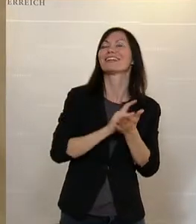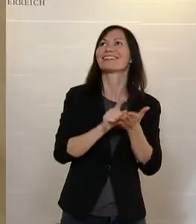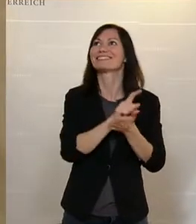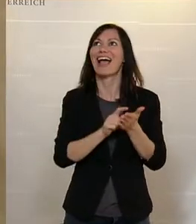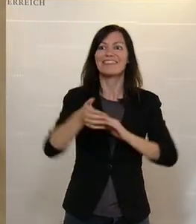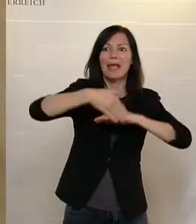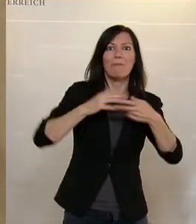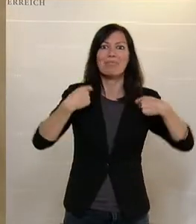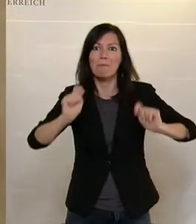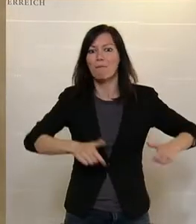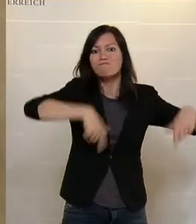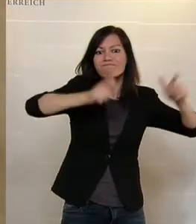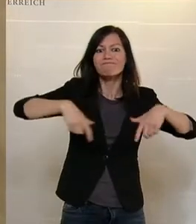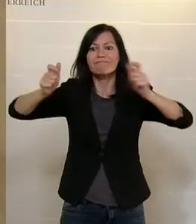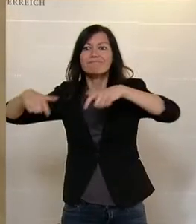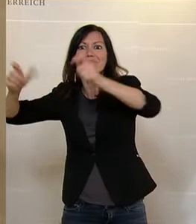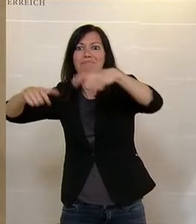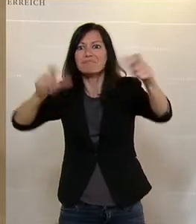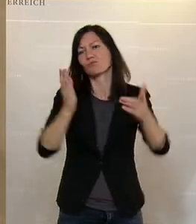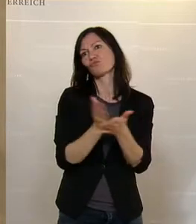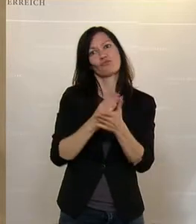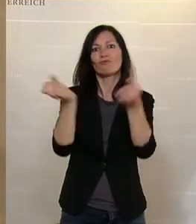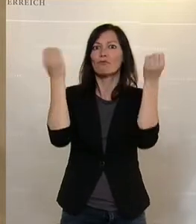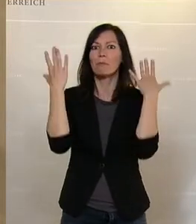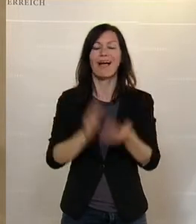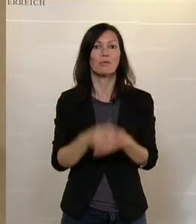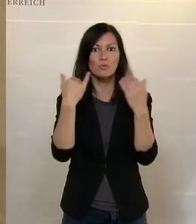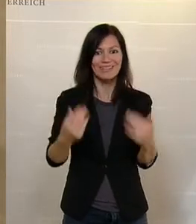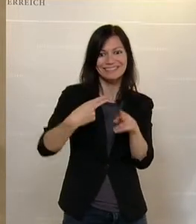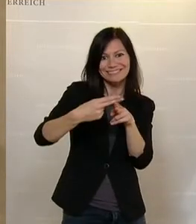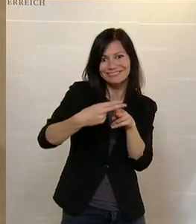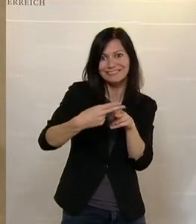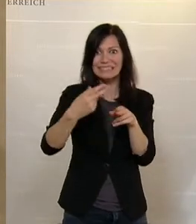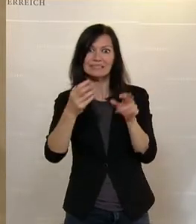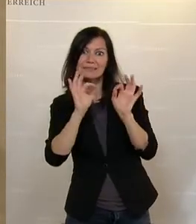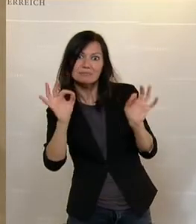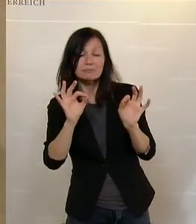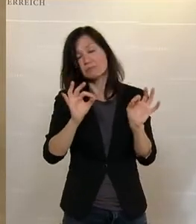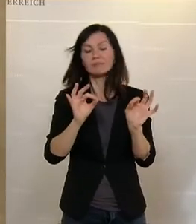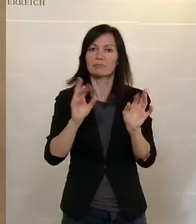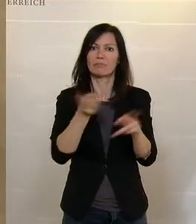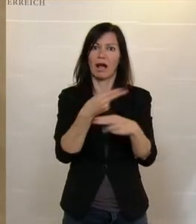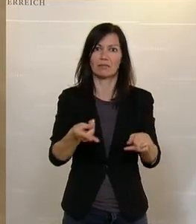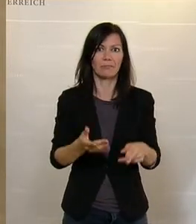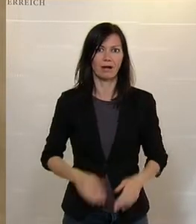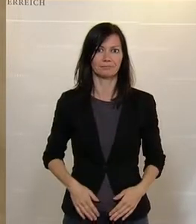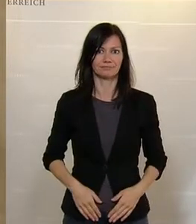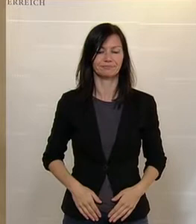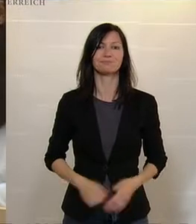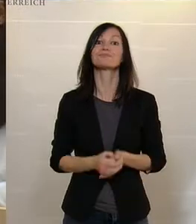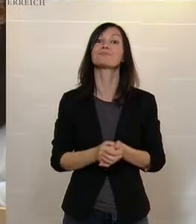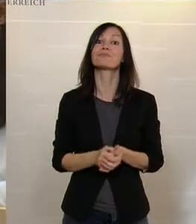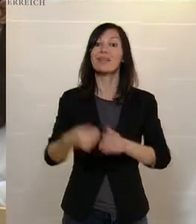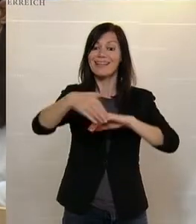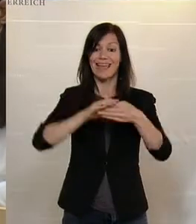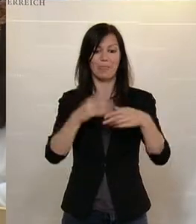sind vorbei. Erhalten können sie sie leider nicht mehr. Der Gemeindebau und das vielbeschworene